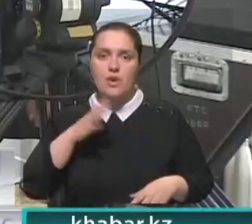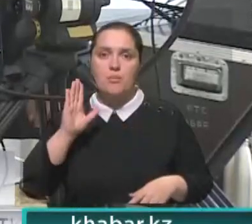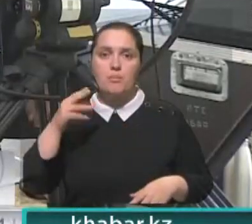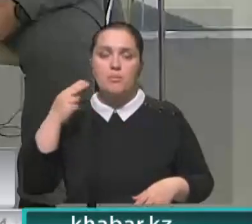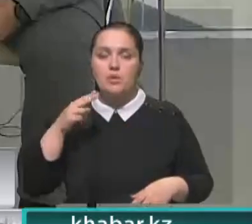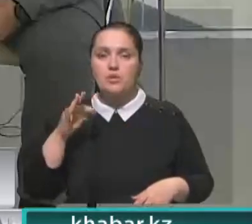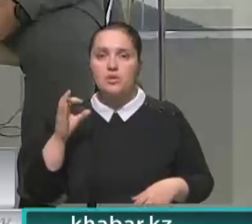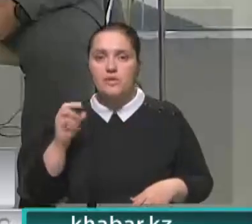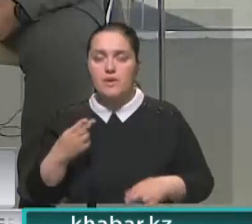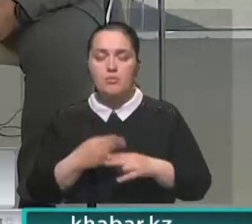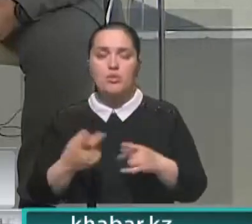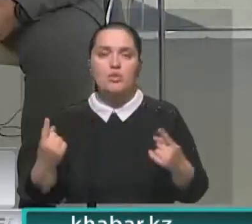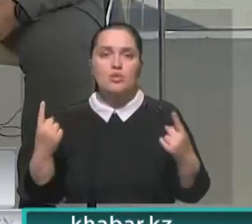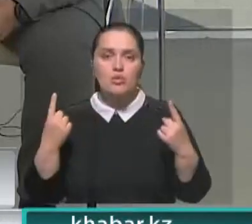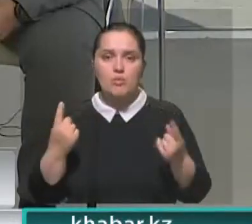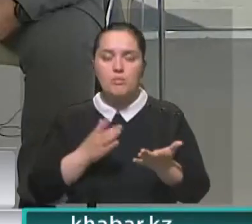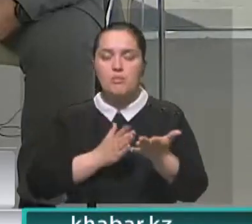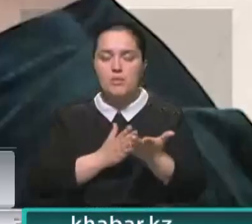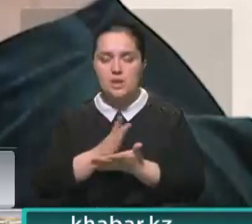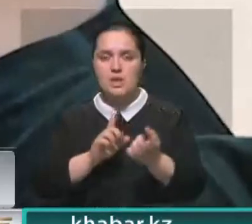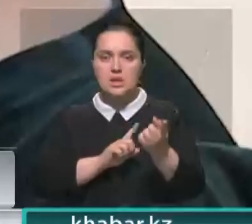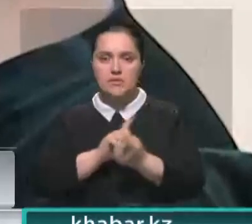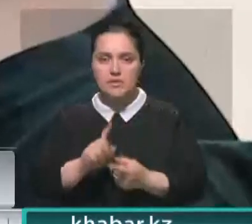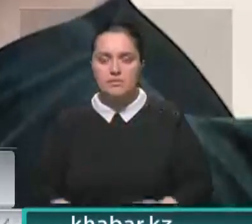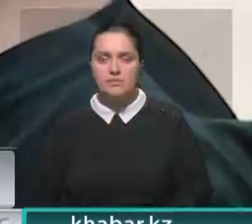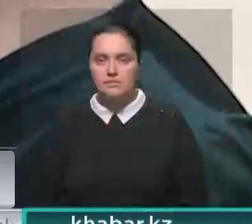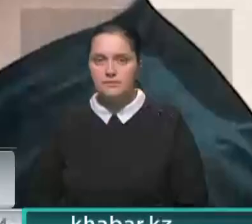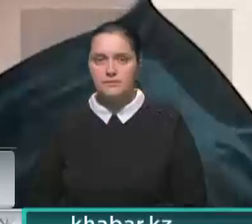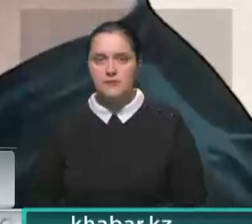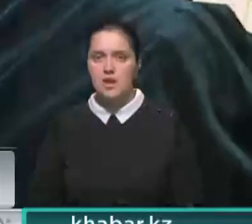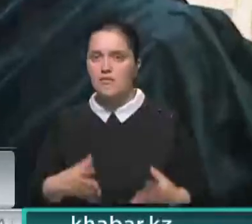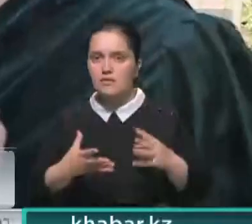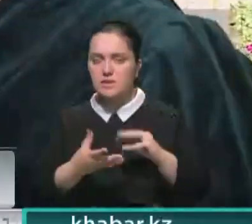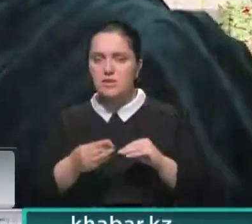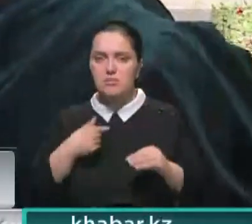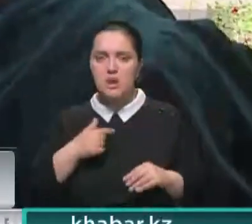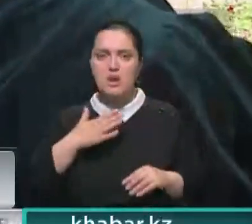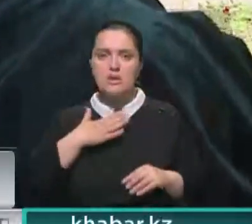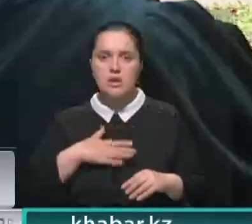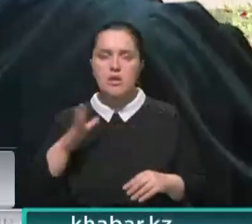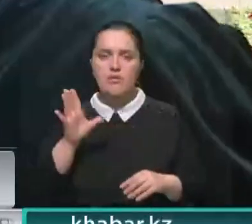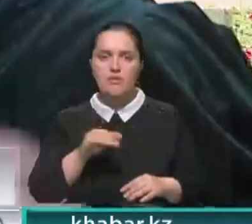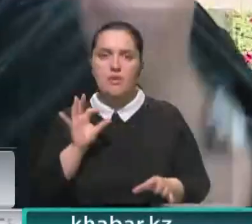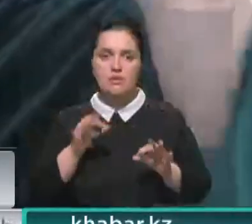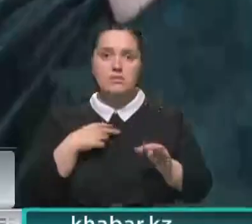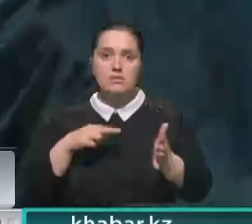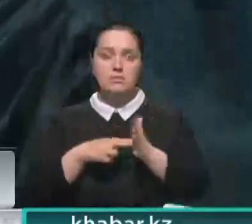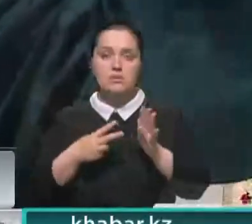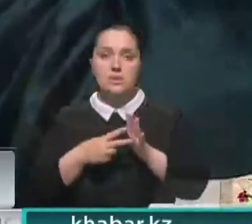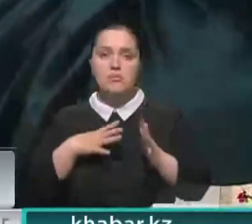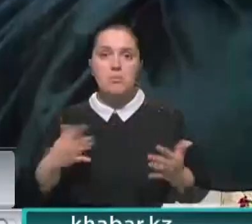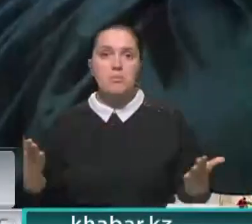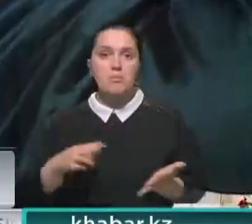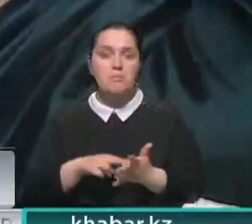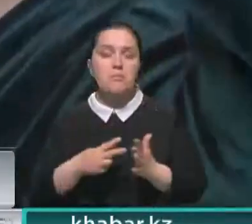Тукаева по проведению масштабных политических реформ. В целом, результатом я довольна. В принципе, все идет так, как мы планировали. А планы